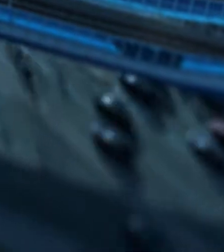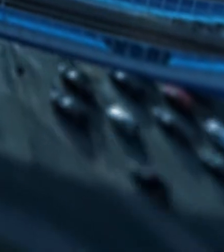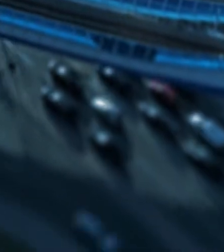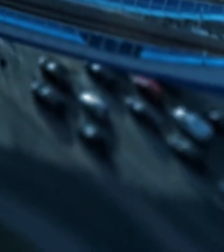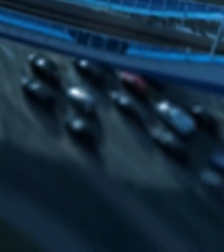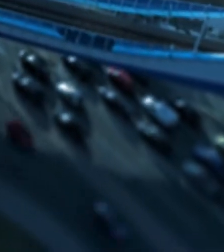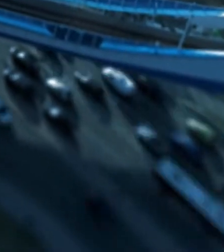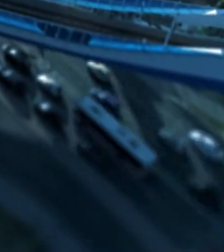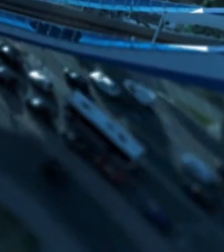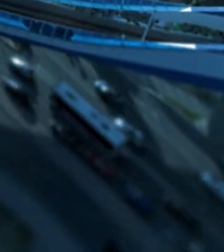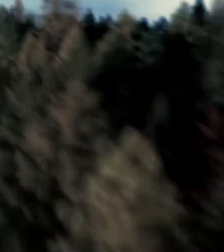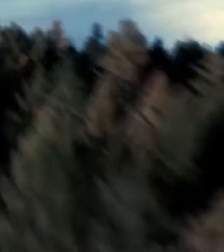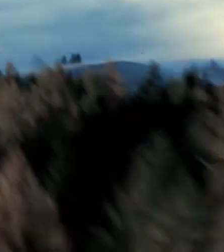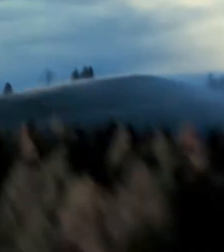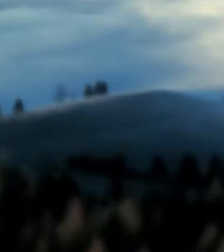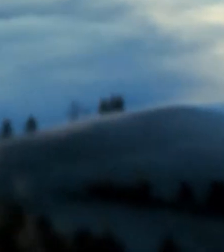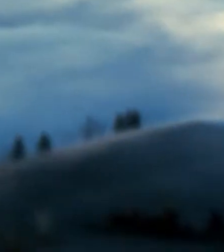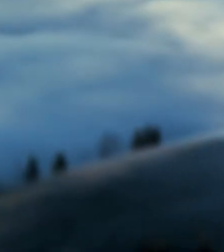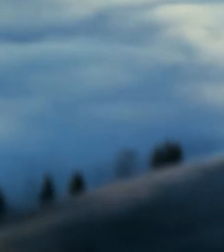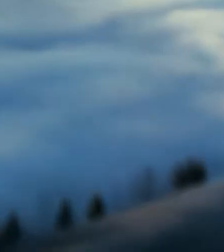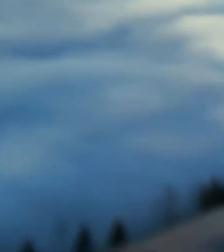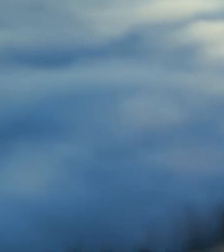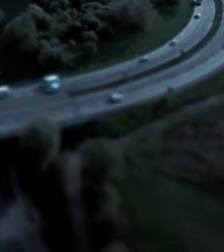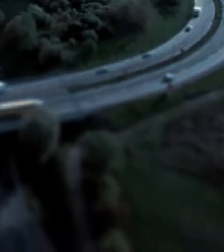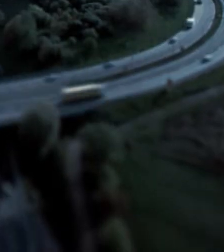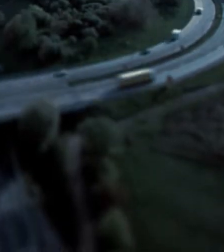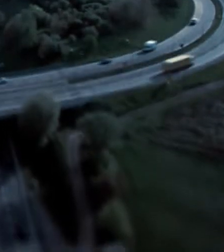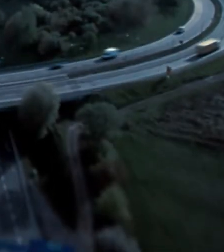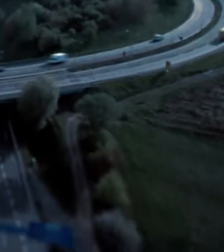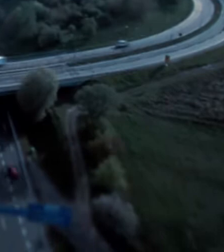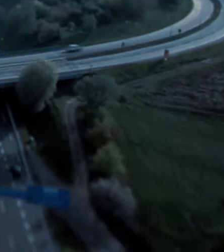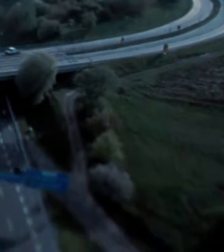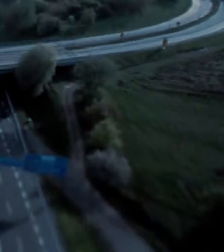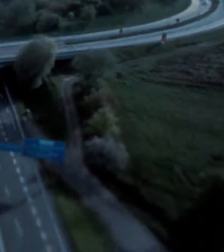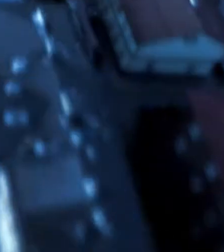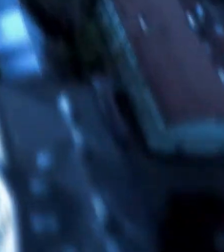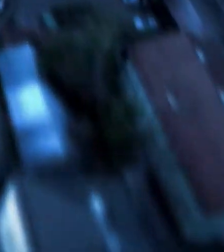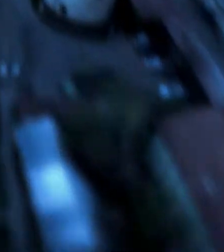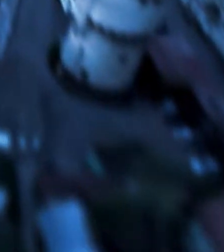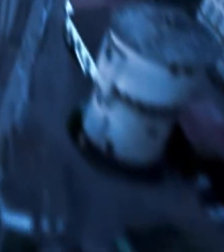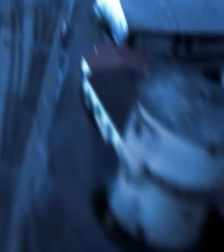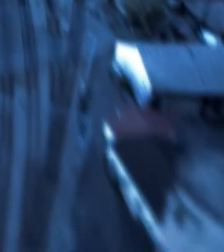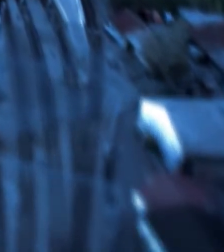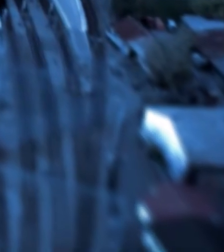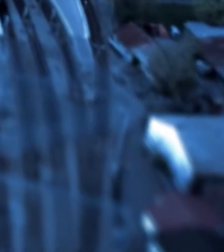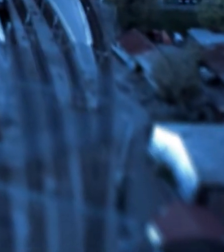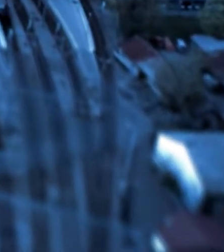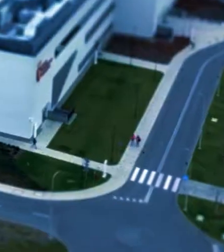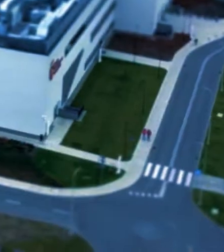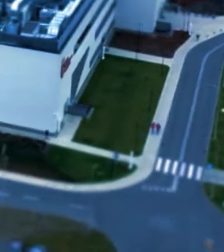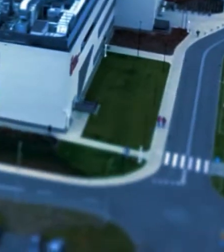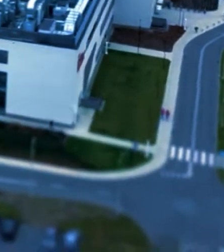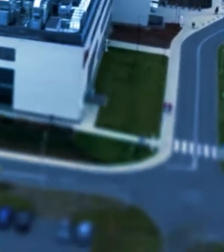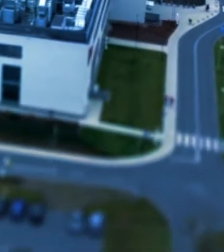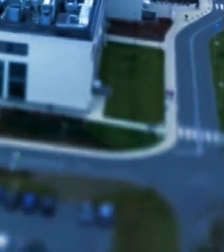Program z dostępną audiodeskrypcją. Fundusze europejskie wspierają bezpieczny transport, turystykę i uzdrowiska, biznes i